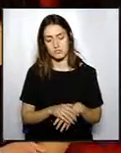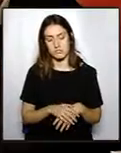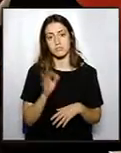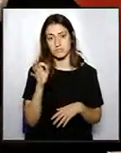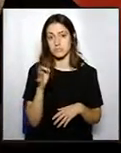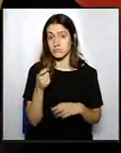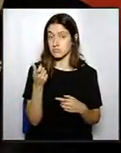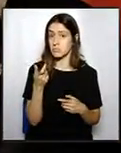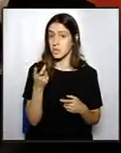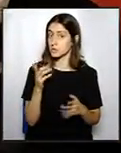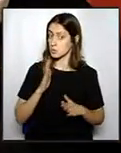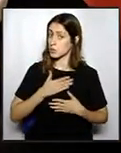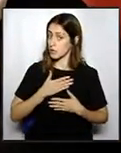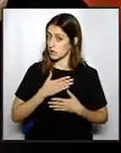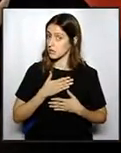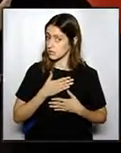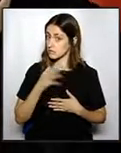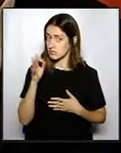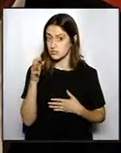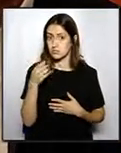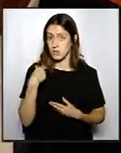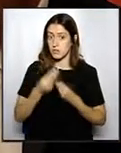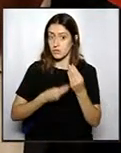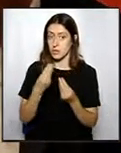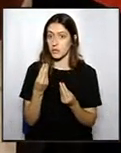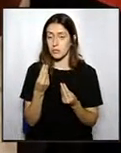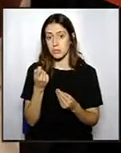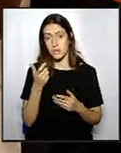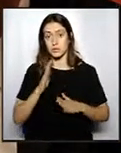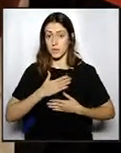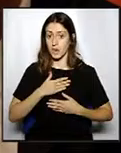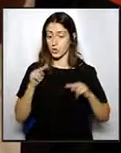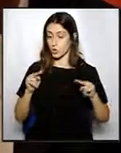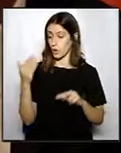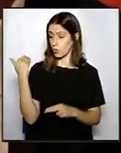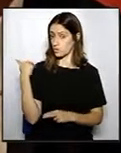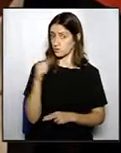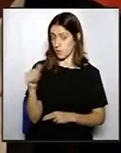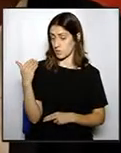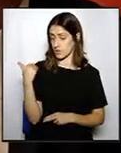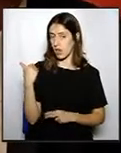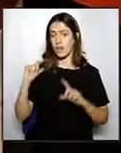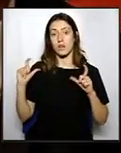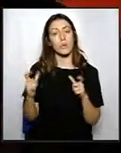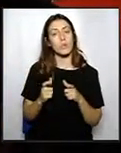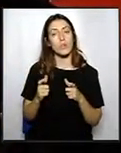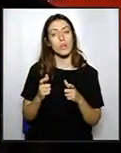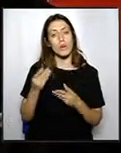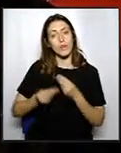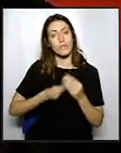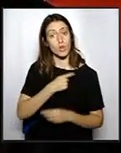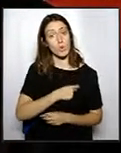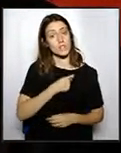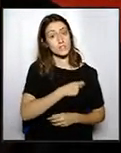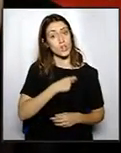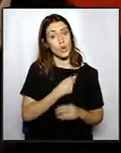sorprenent, sorprenent, dic sorprenent, que es portés justament el dijous de la setmana passada a la reunió que vam tenir, a la comissió que